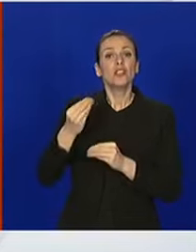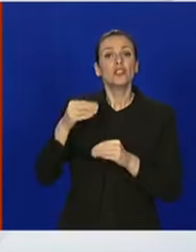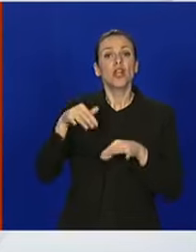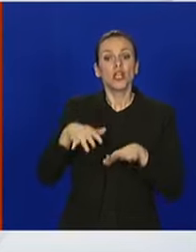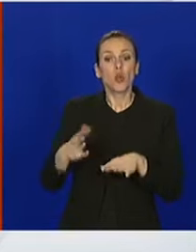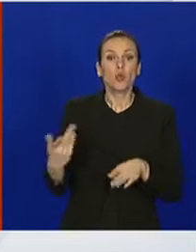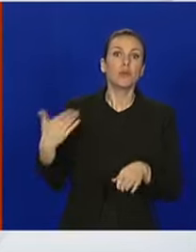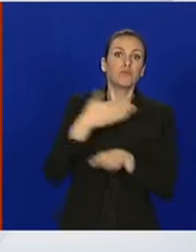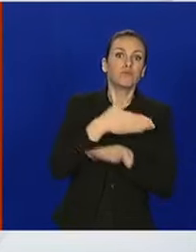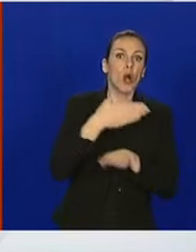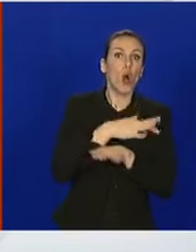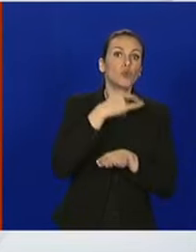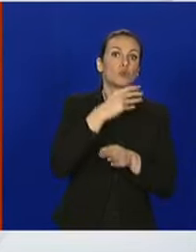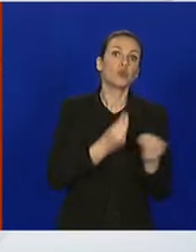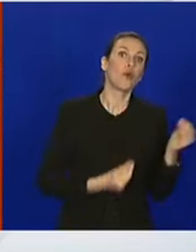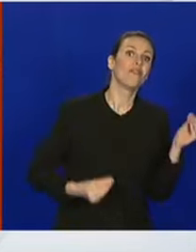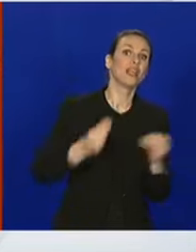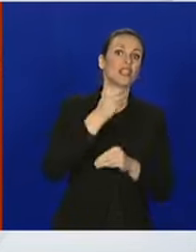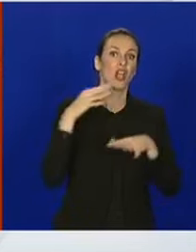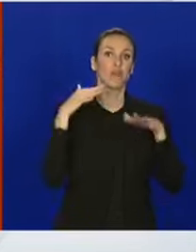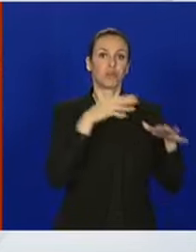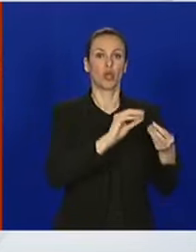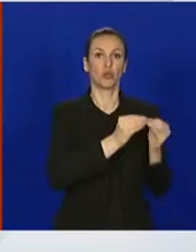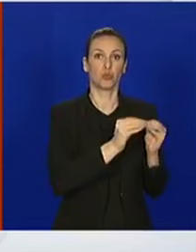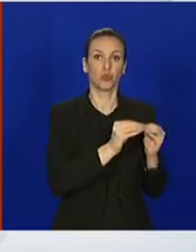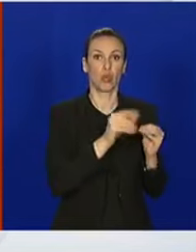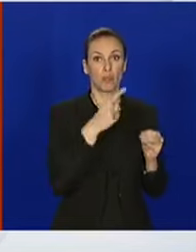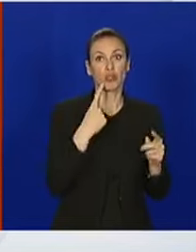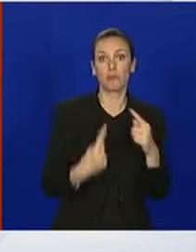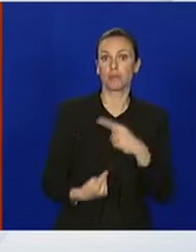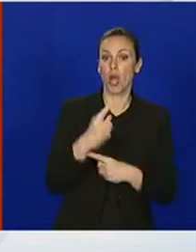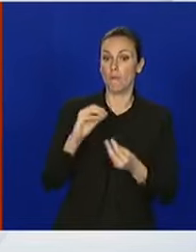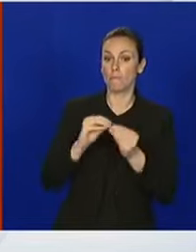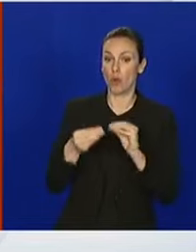subotom, pa da će to stvoriti neki potencijalni problem.